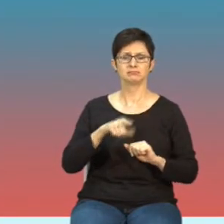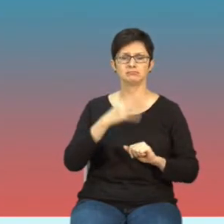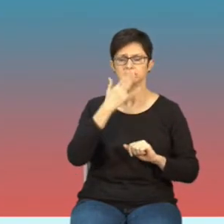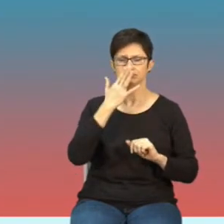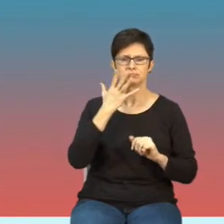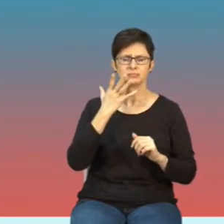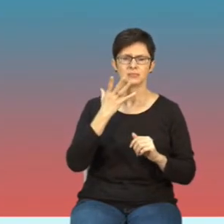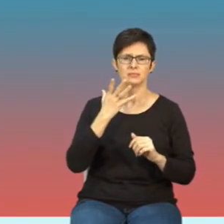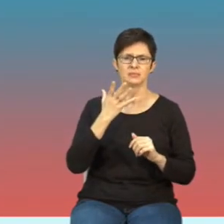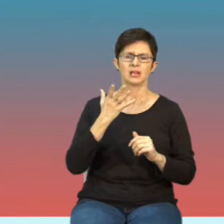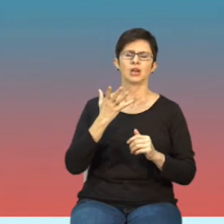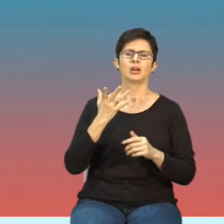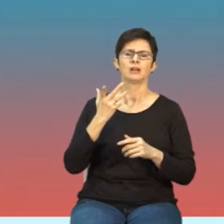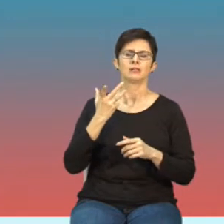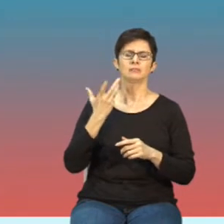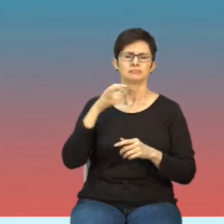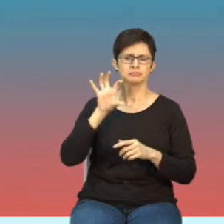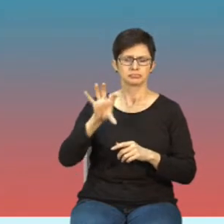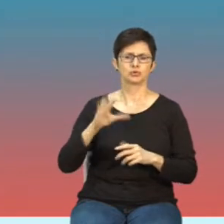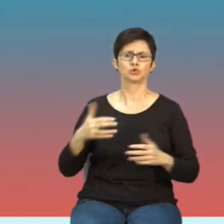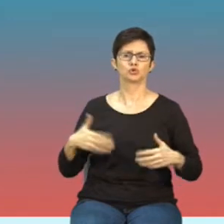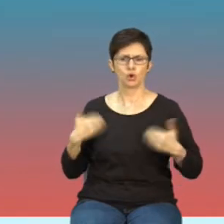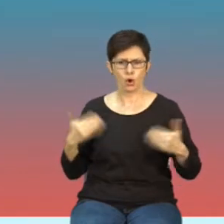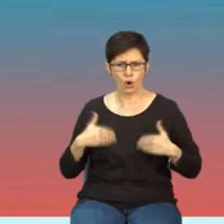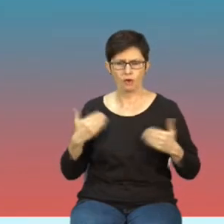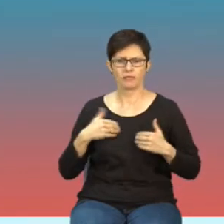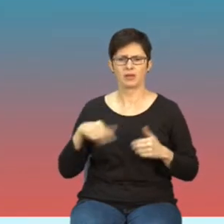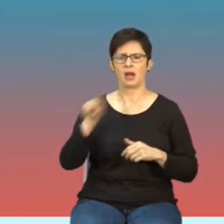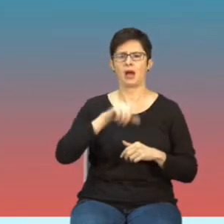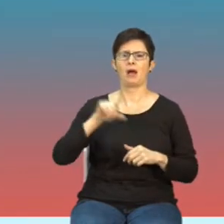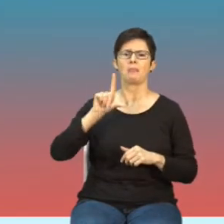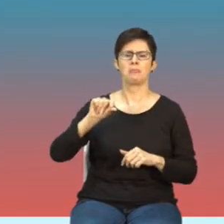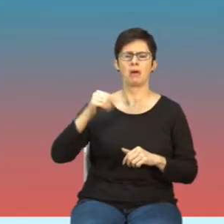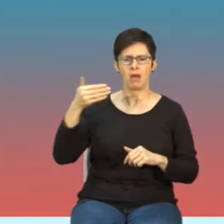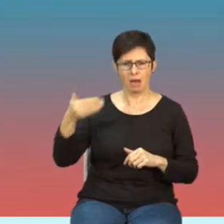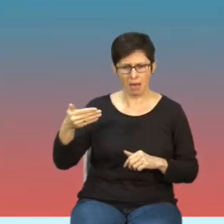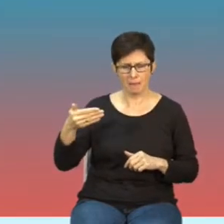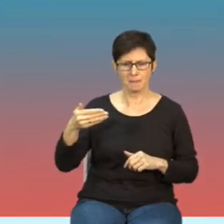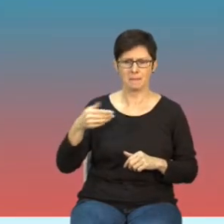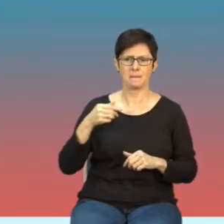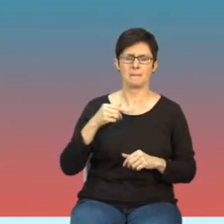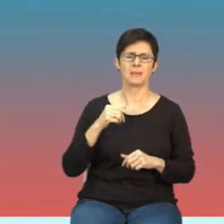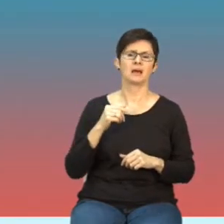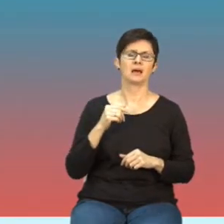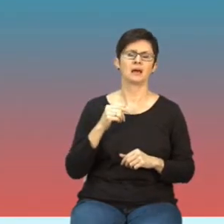oczywiście kwestii zdrowia czy kwestii pól elektromagnetycznych. To jest w ogóle